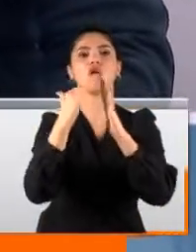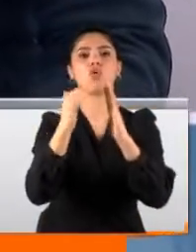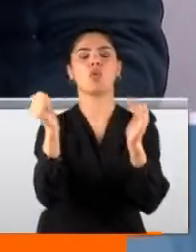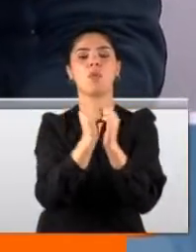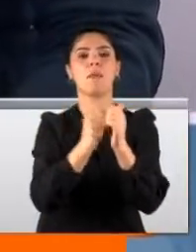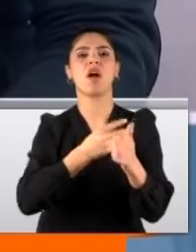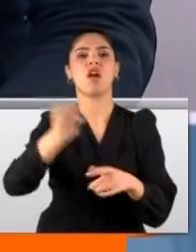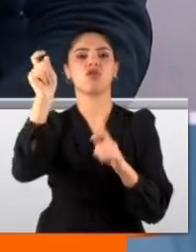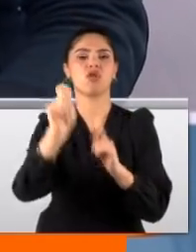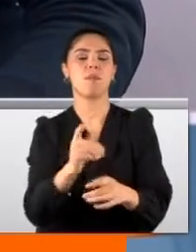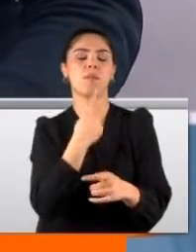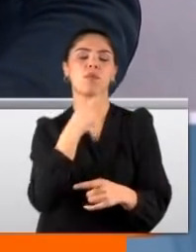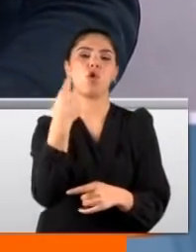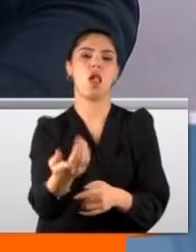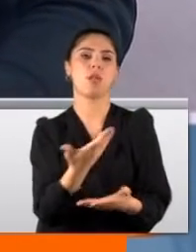söylemiş.